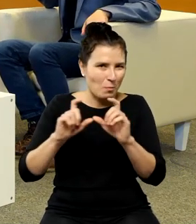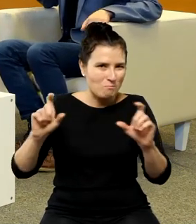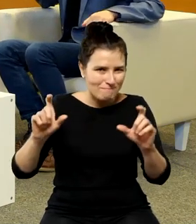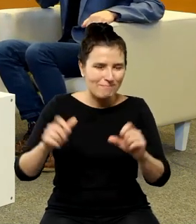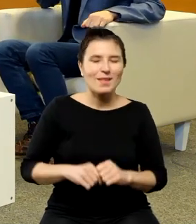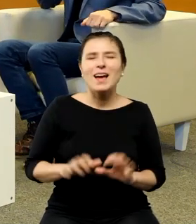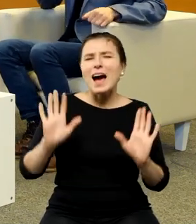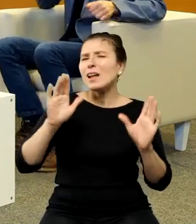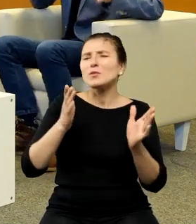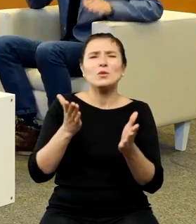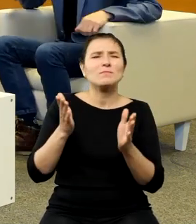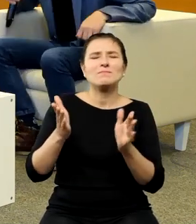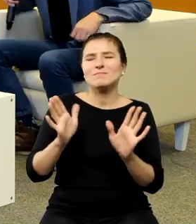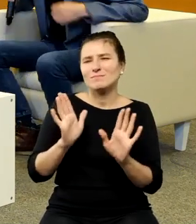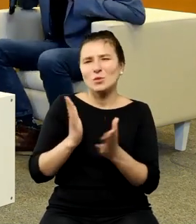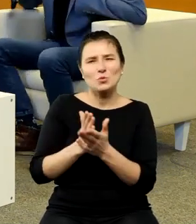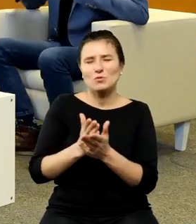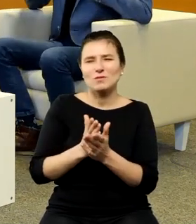wątku tak tak